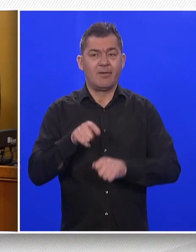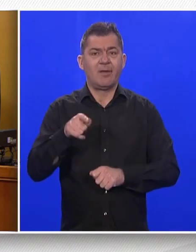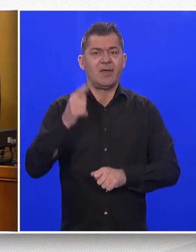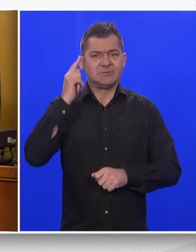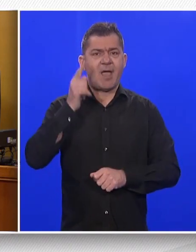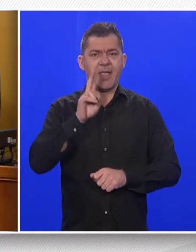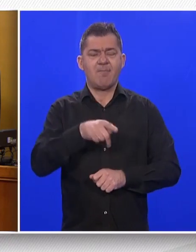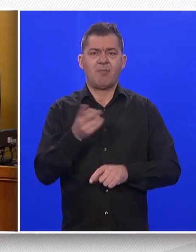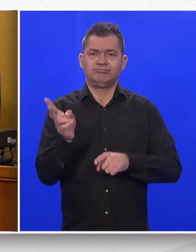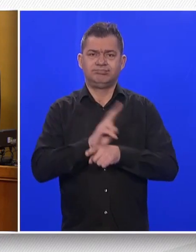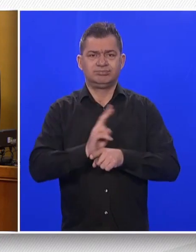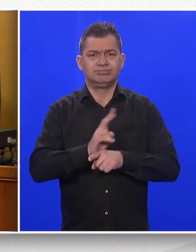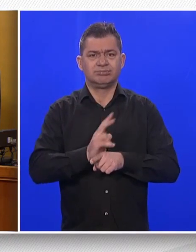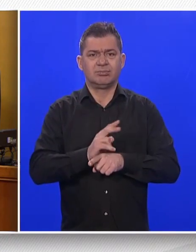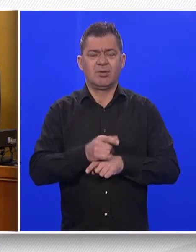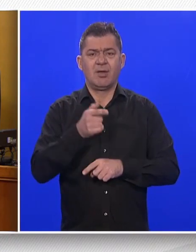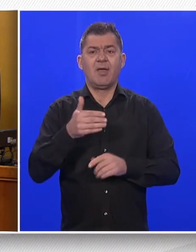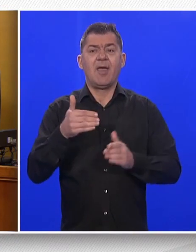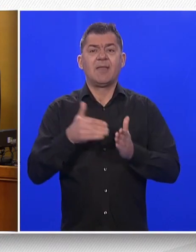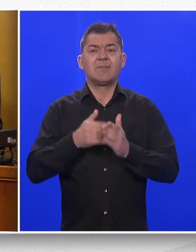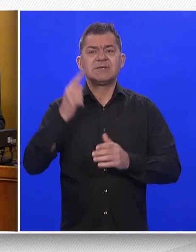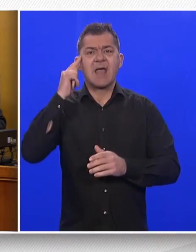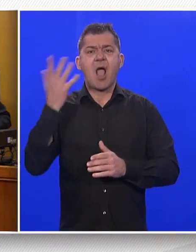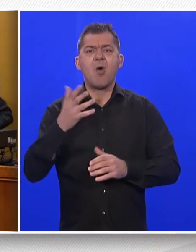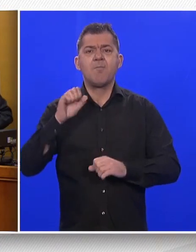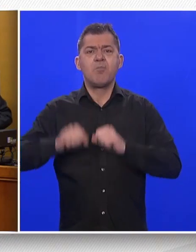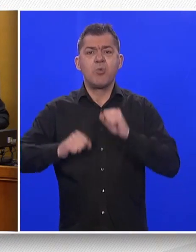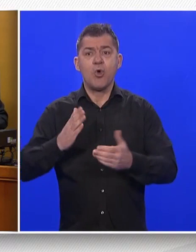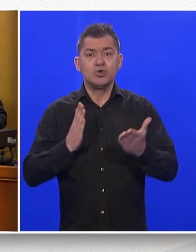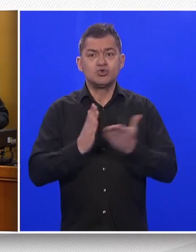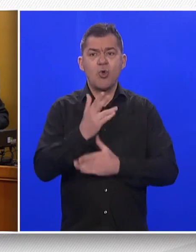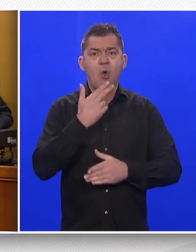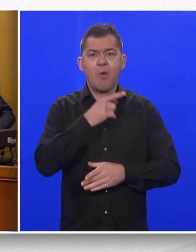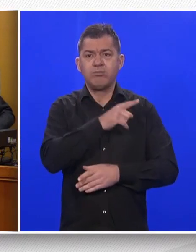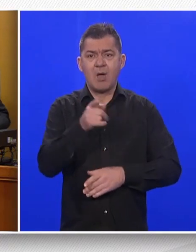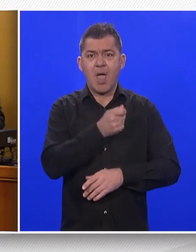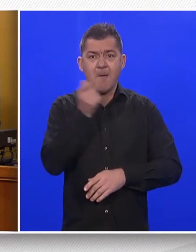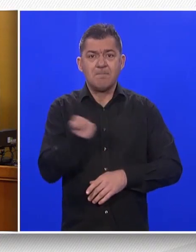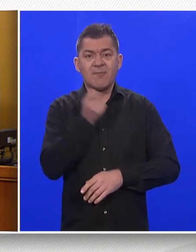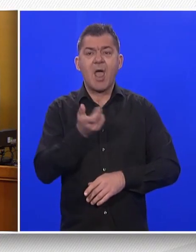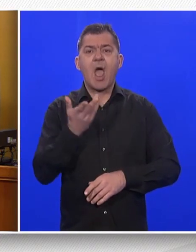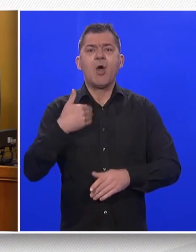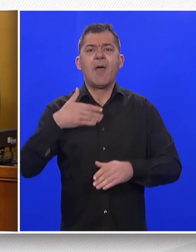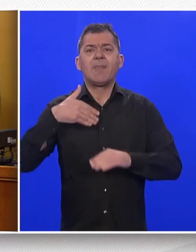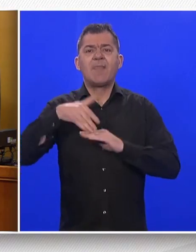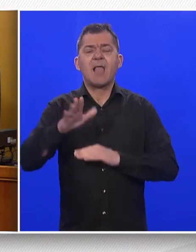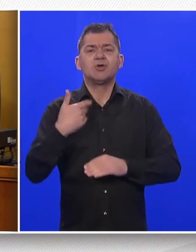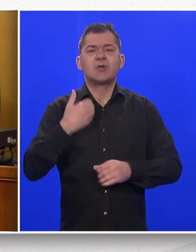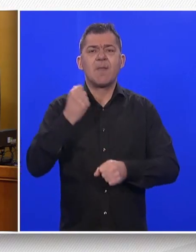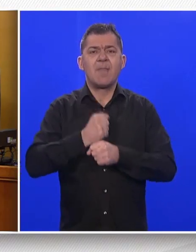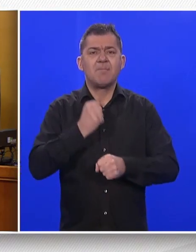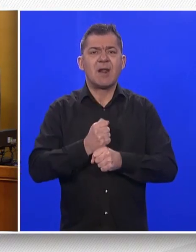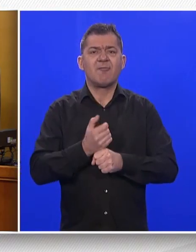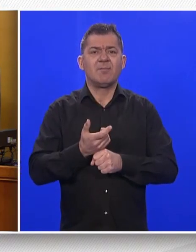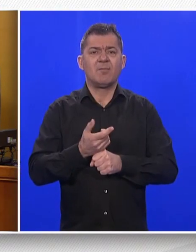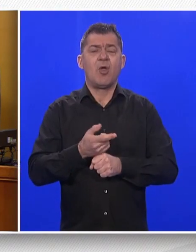prijevara i treba znati postupati u slučaju tih prijevara, odnosno koje je krajnji, odnosno koje je trebao